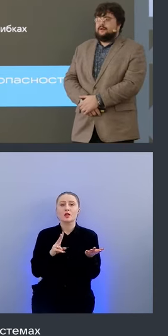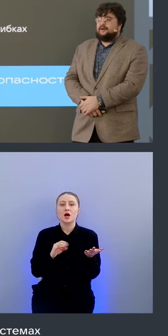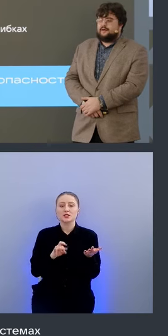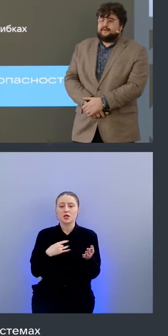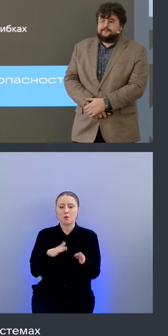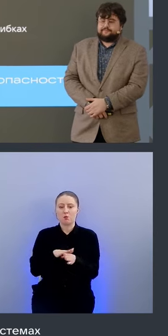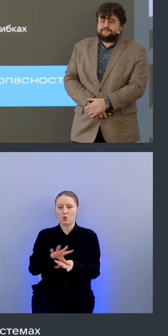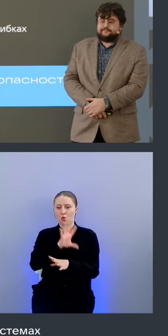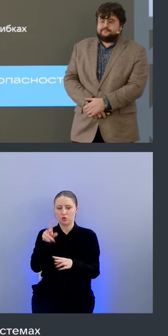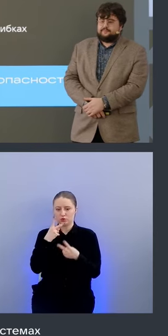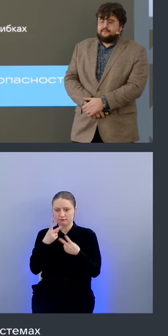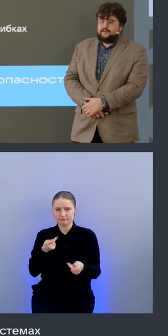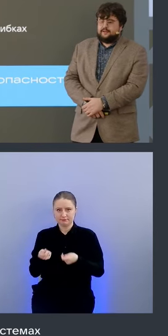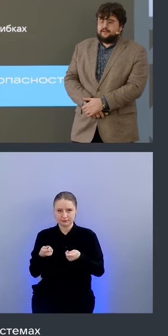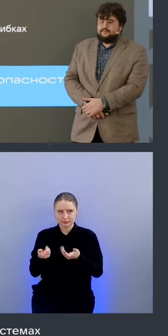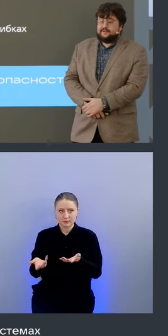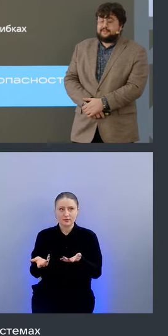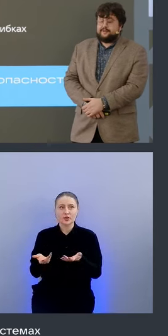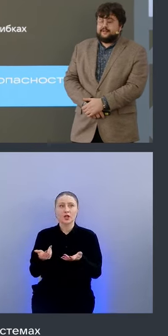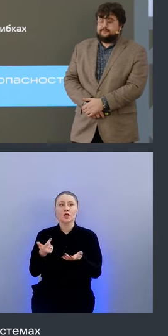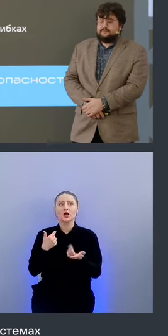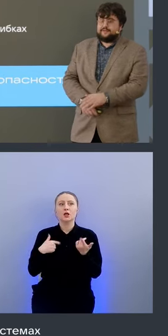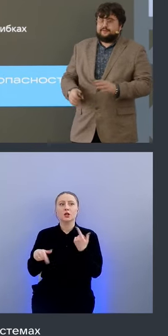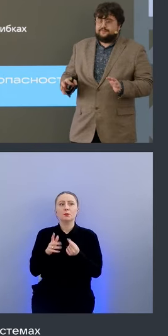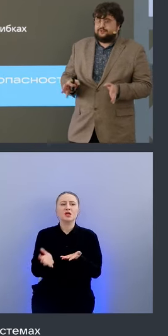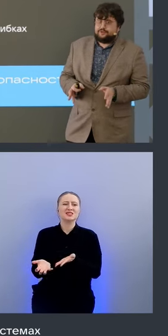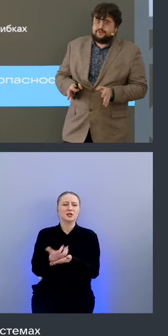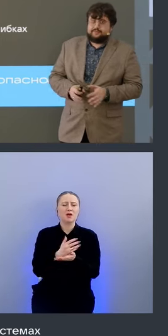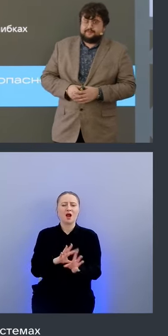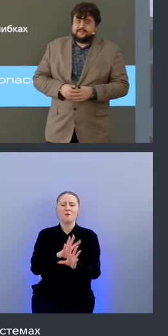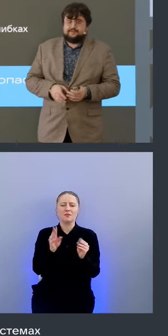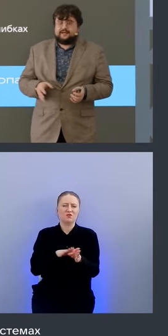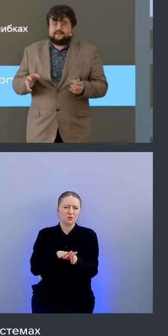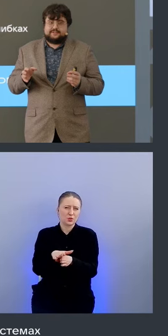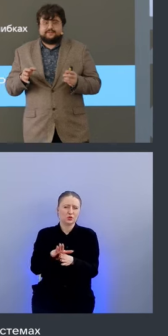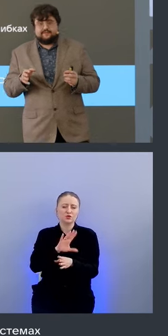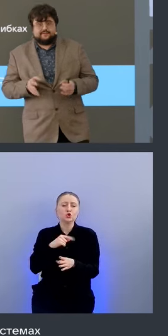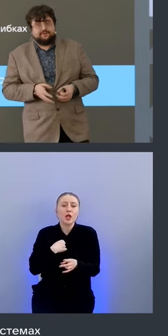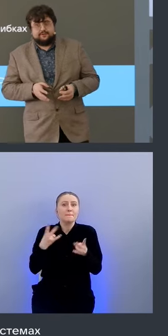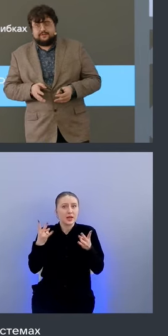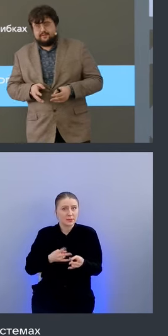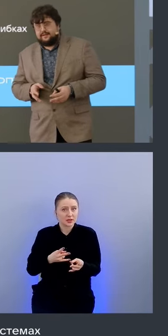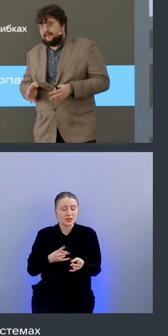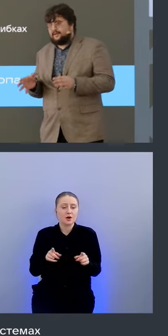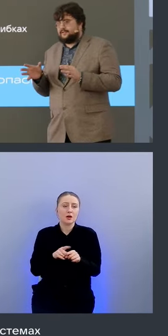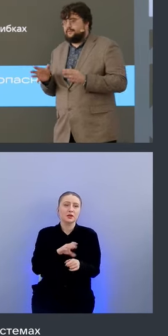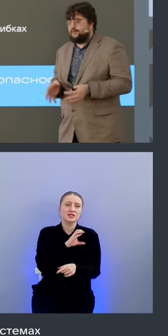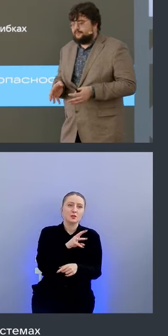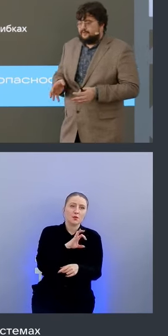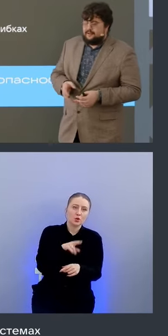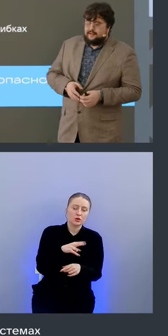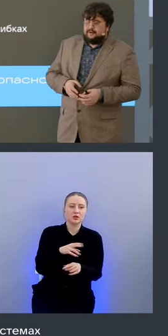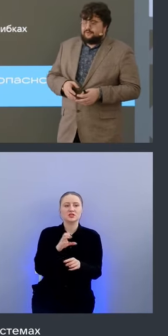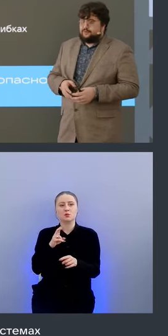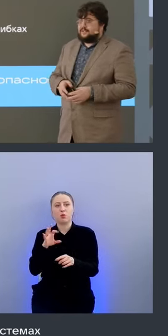мы собираем абсолютно все что нам необходимо как непосредственно с ноды так и с